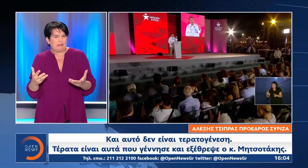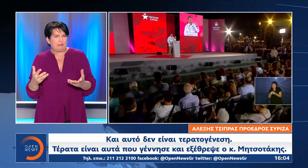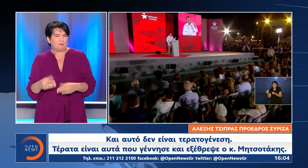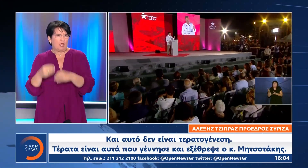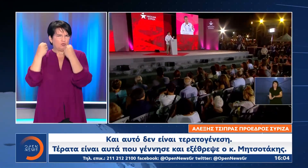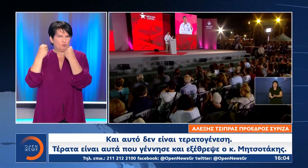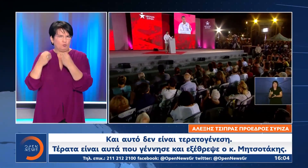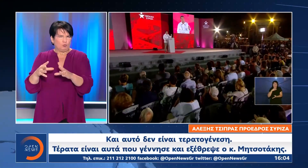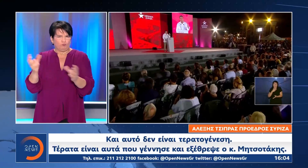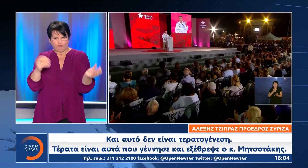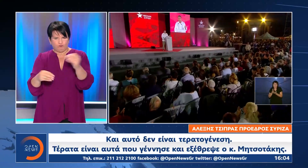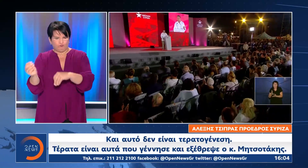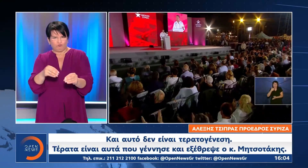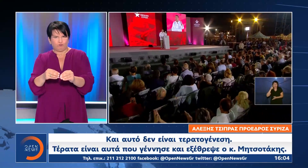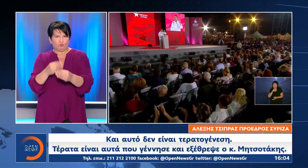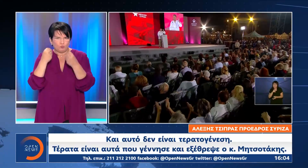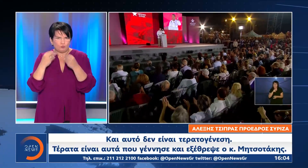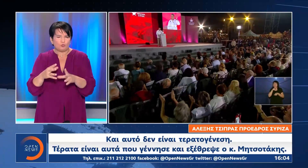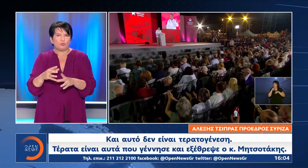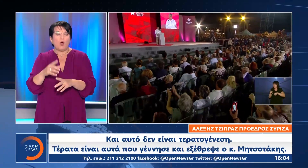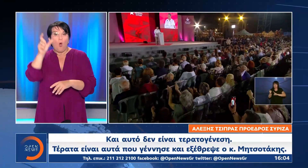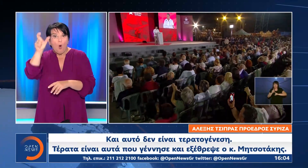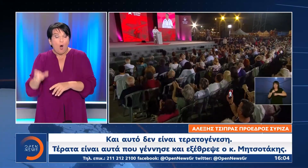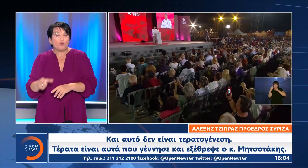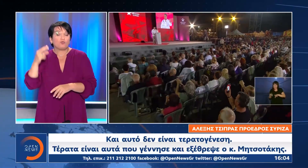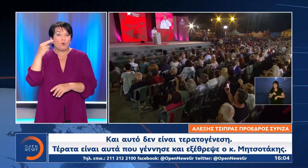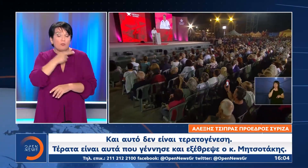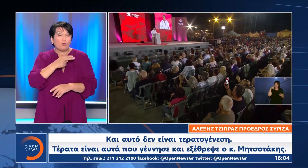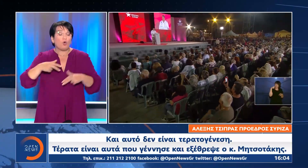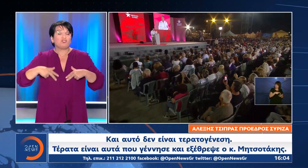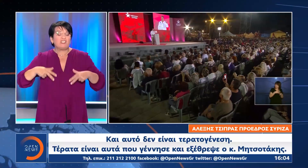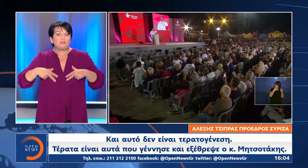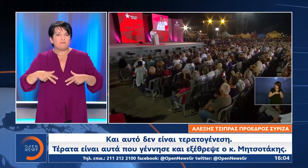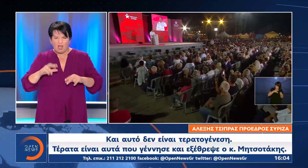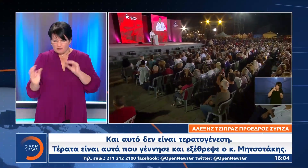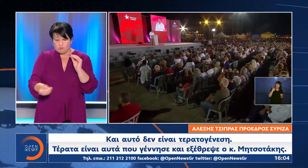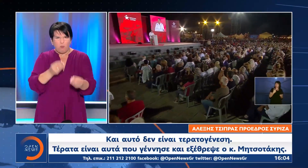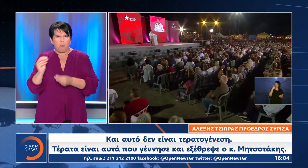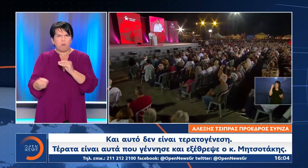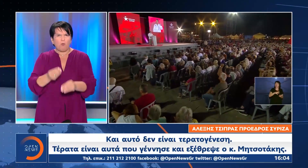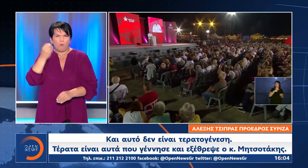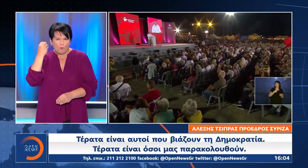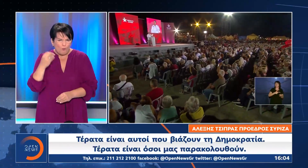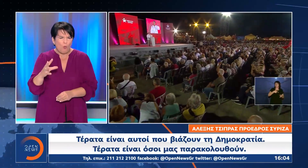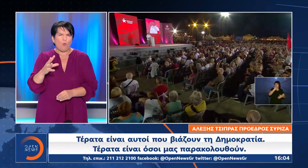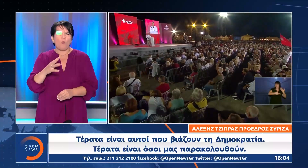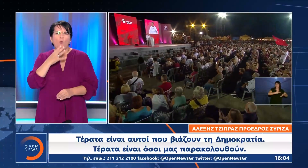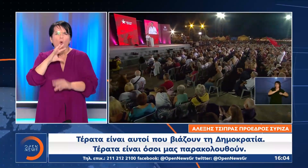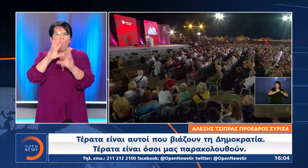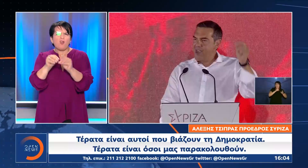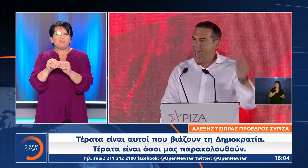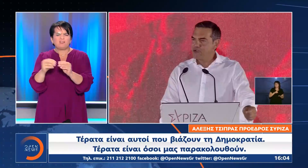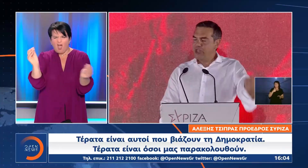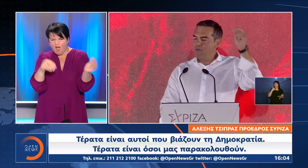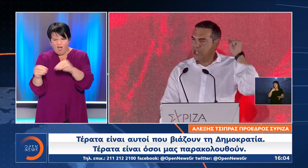τερατογέννηση Τέρατα είναι αυτά που γέννησε Και εξέθρευσε ο κ. Μητσοτάκης Τέρατα είναι αυτοί